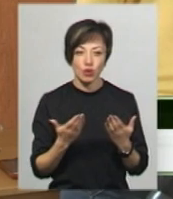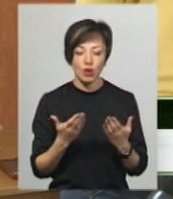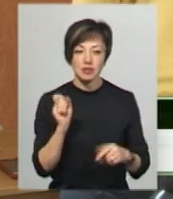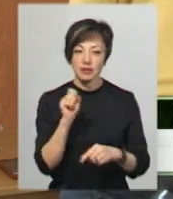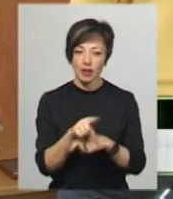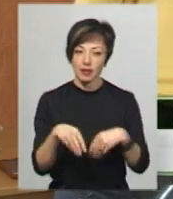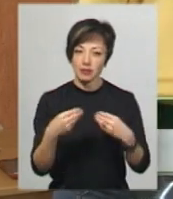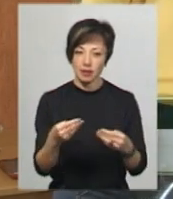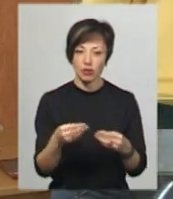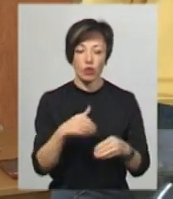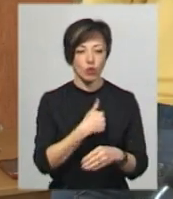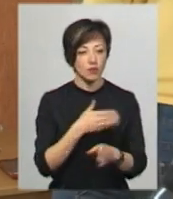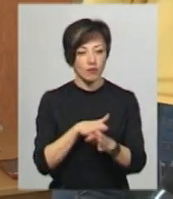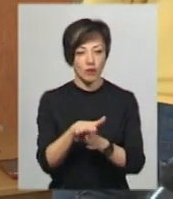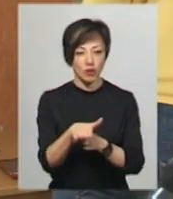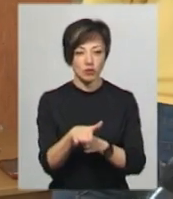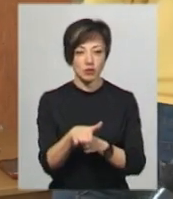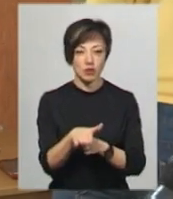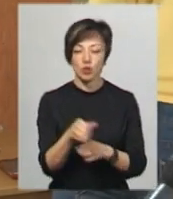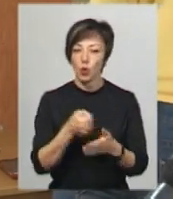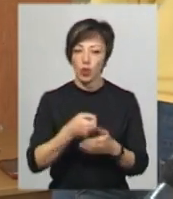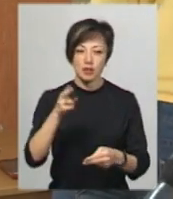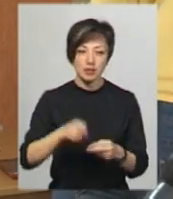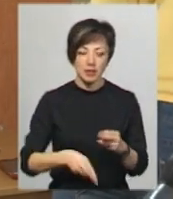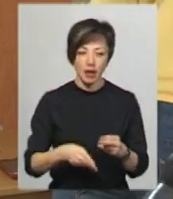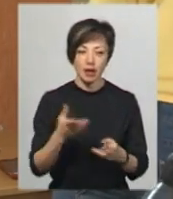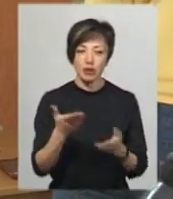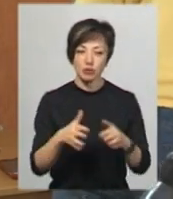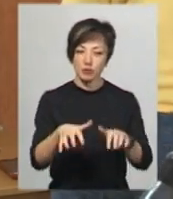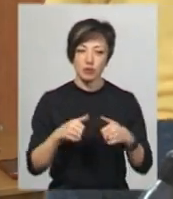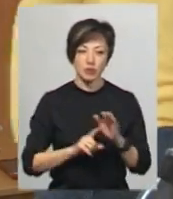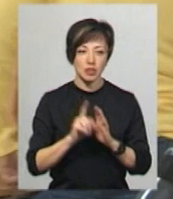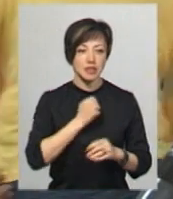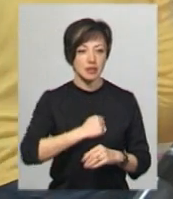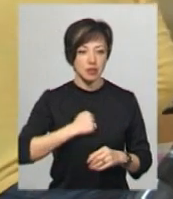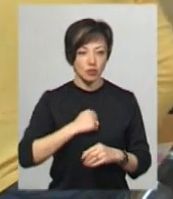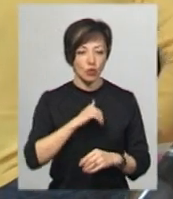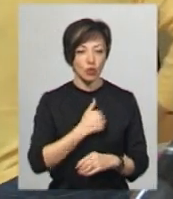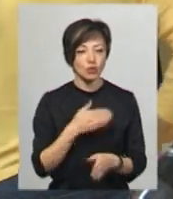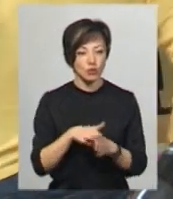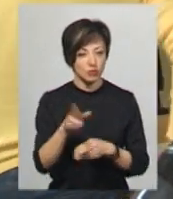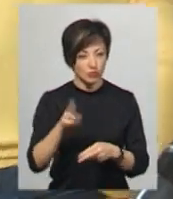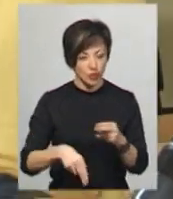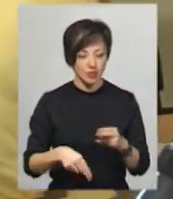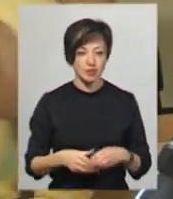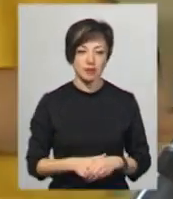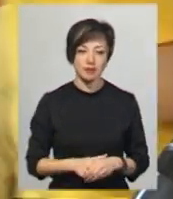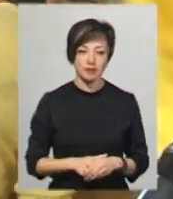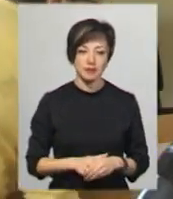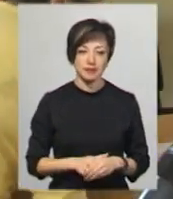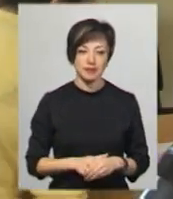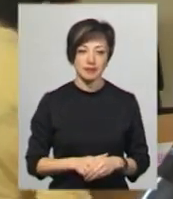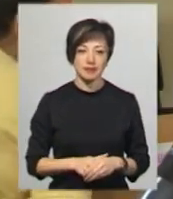задання робити, вона хоче його дробити до кінця. Якщо її забирають, вона починає злитися, вона хоче його доробити. Вона в мене така,